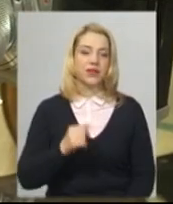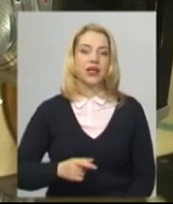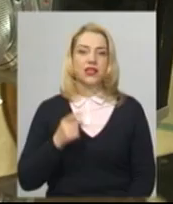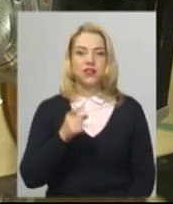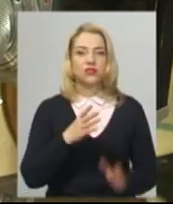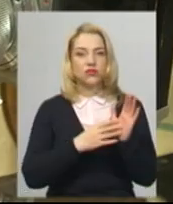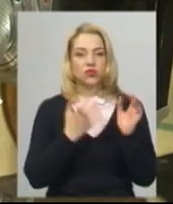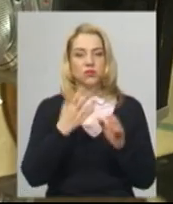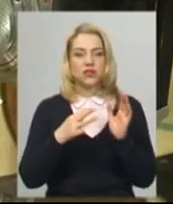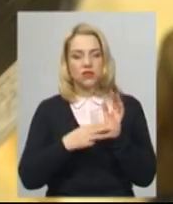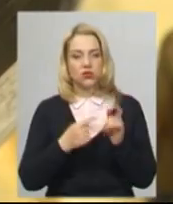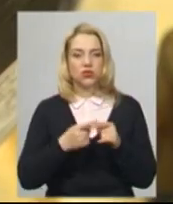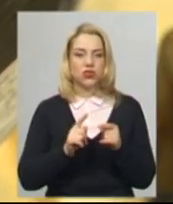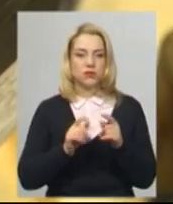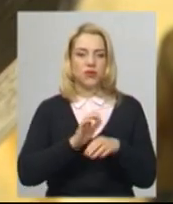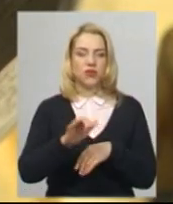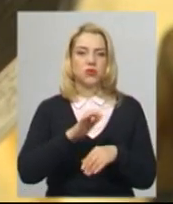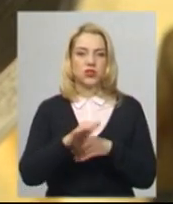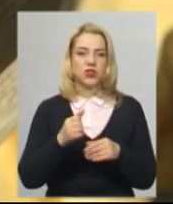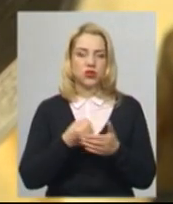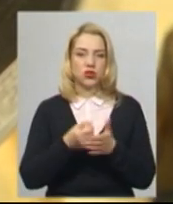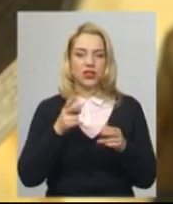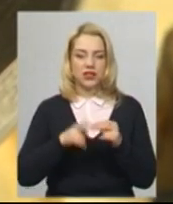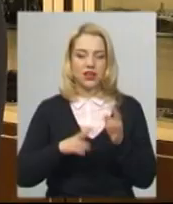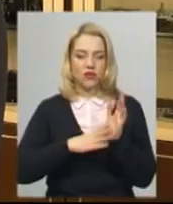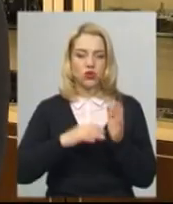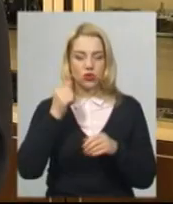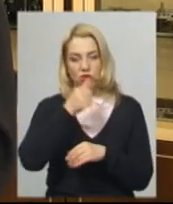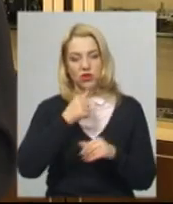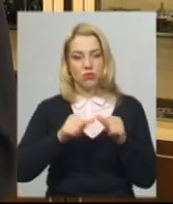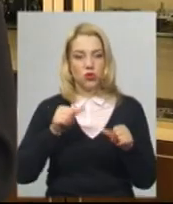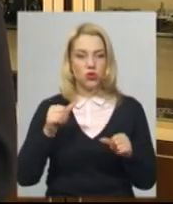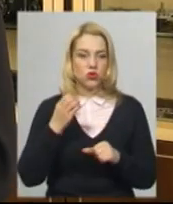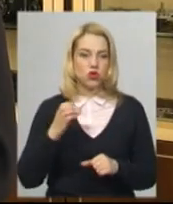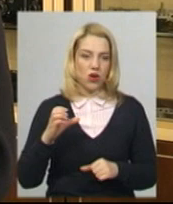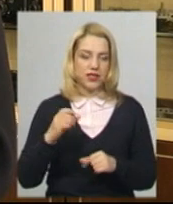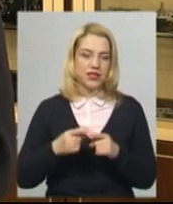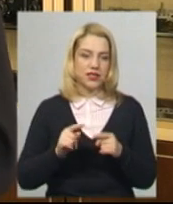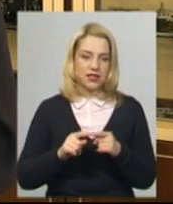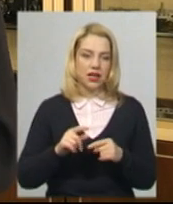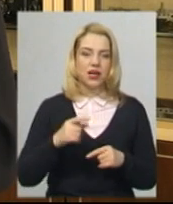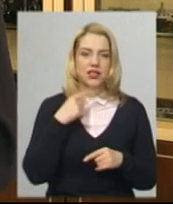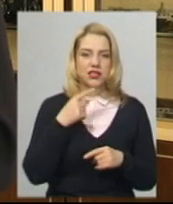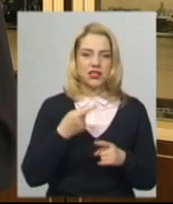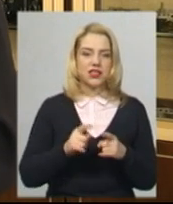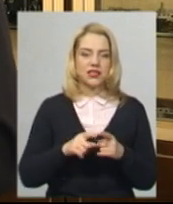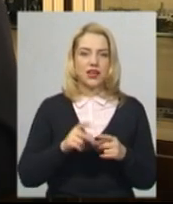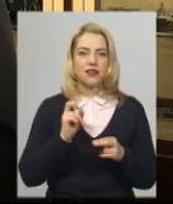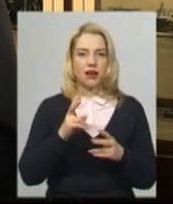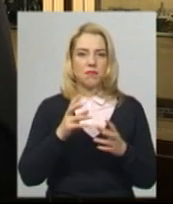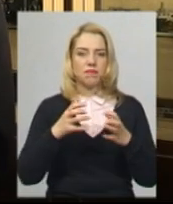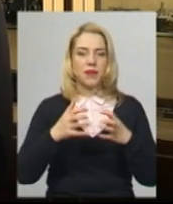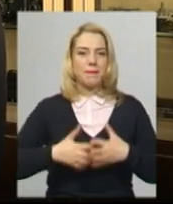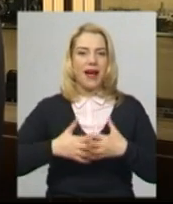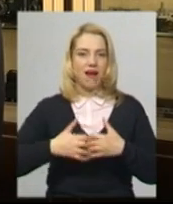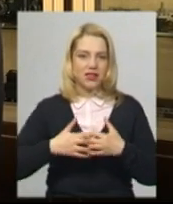фотокамера з різними модифікаціями до кінця 90-х років минулого століття. Я хочу сказати, що це витвір механічного мистецтва. Як би це не